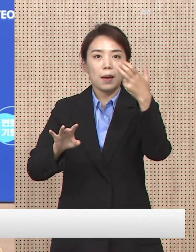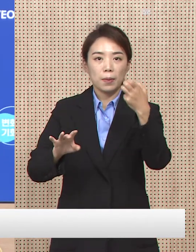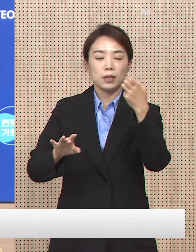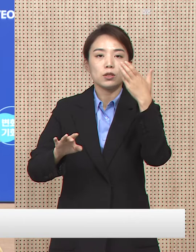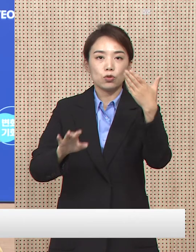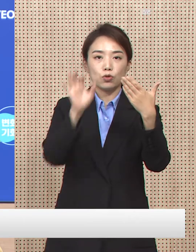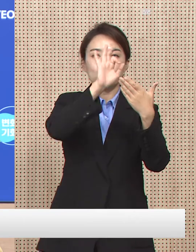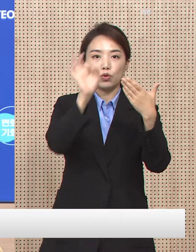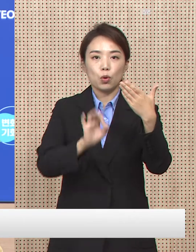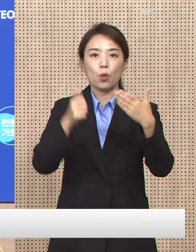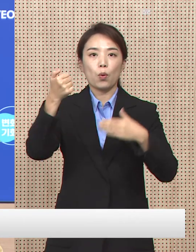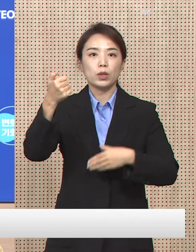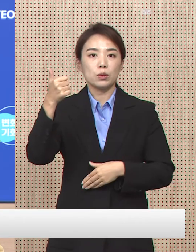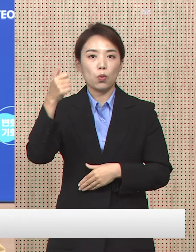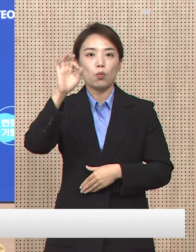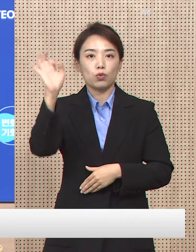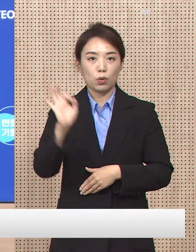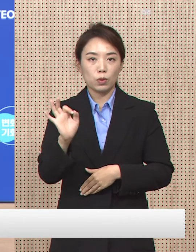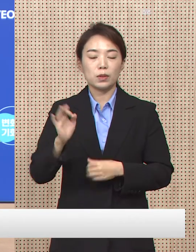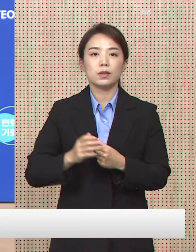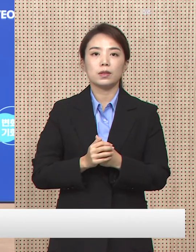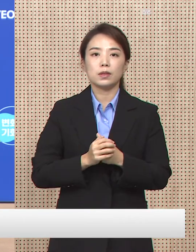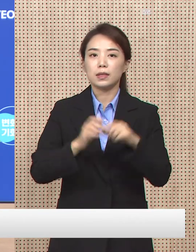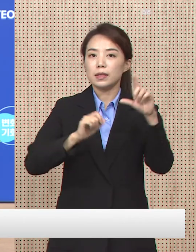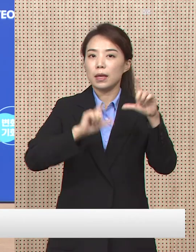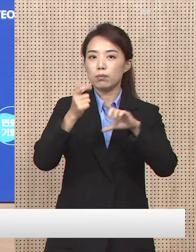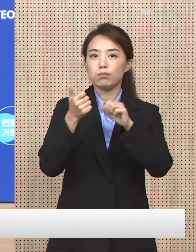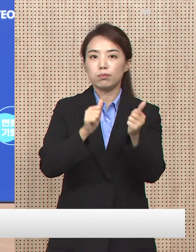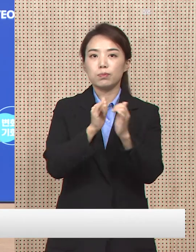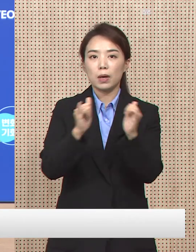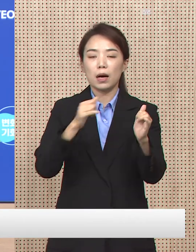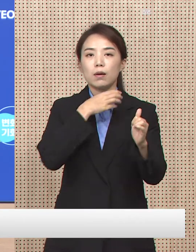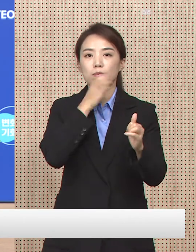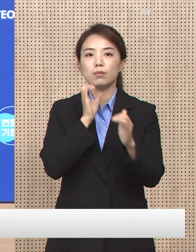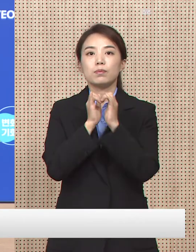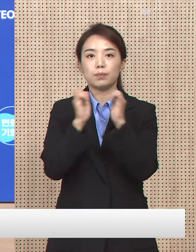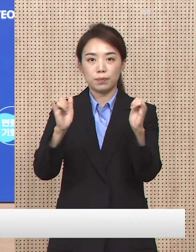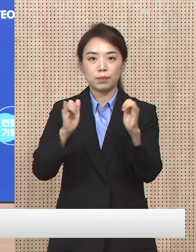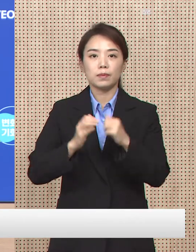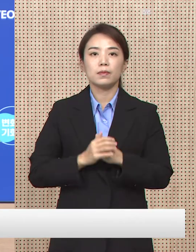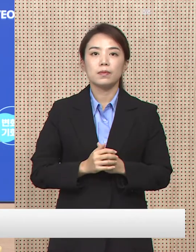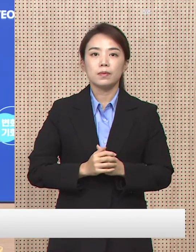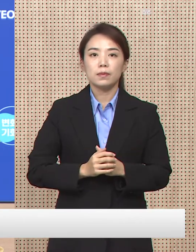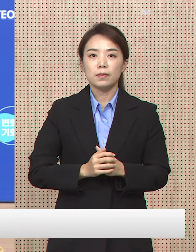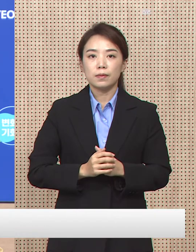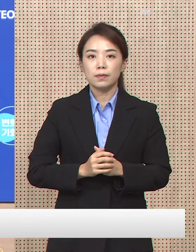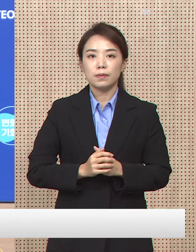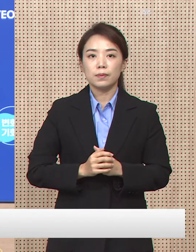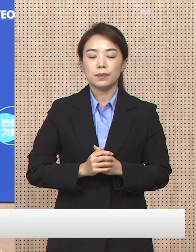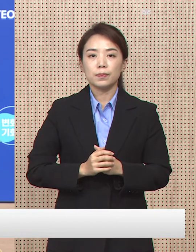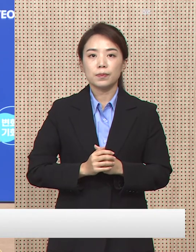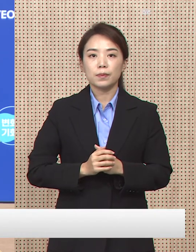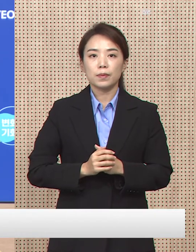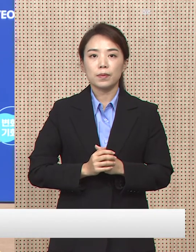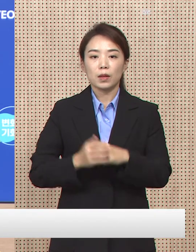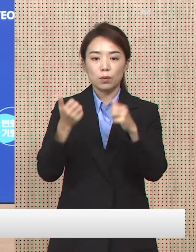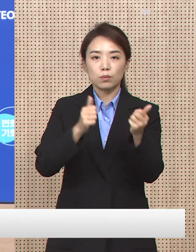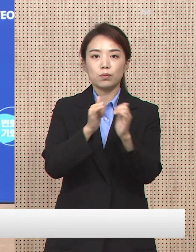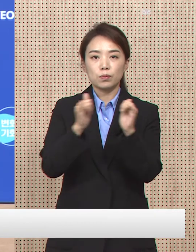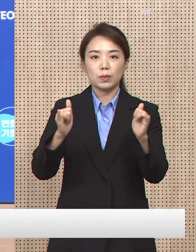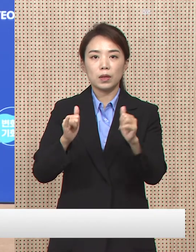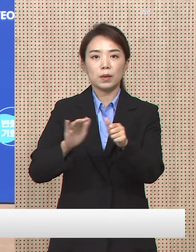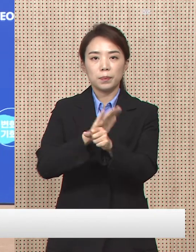55%를 차지하는 등 대부분의 사망자가 고령층에서 발생하고 있습니다. 상가 고인의 명복을